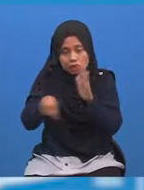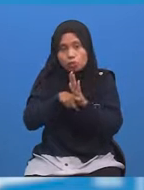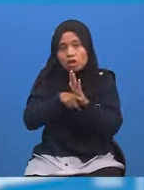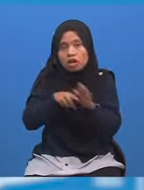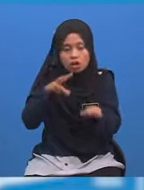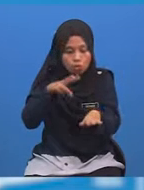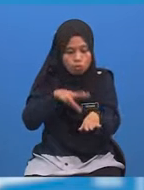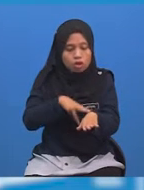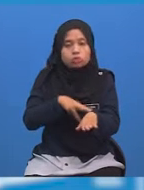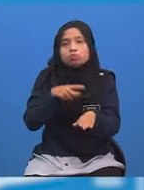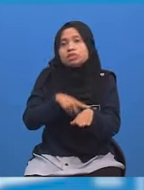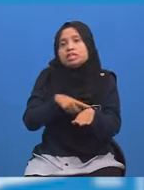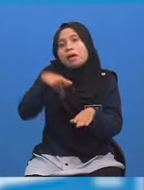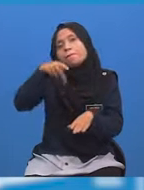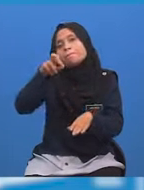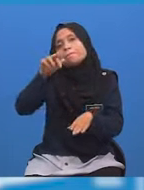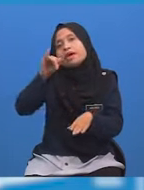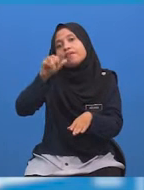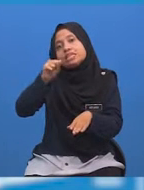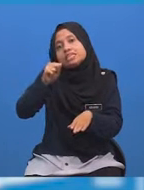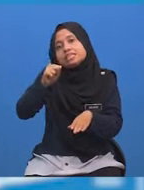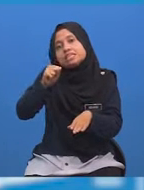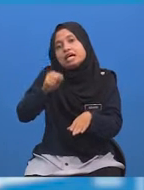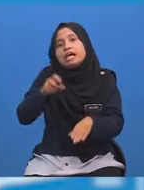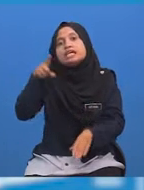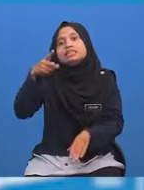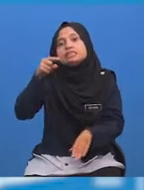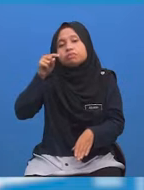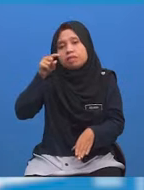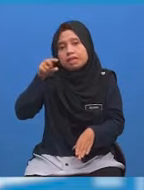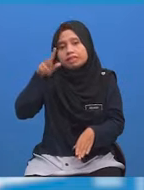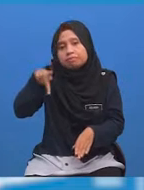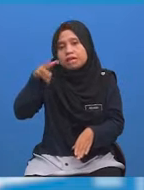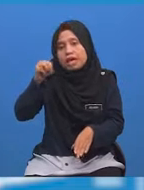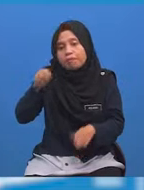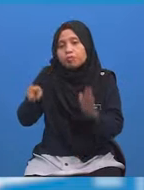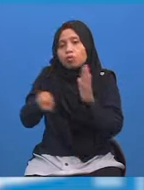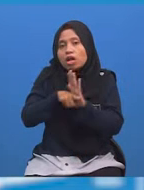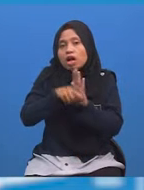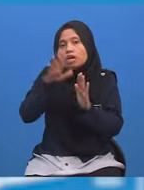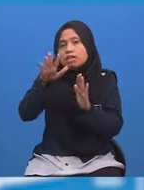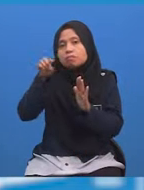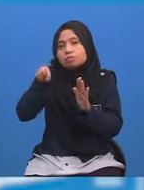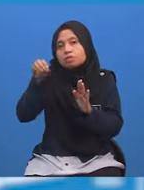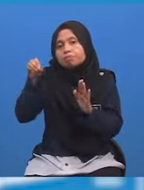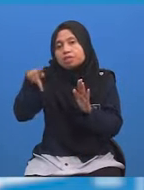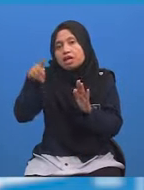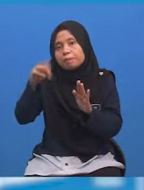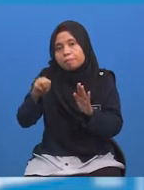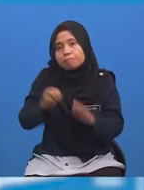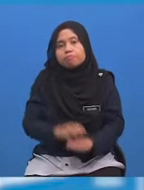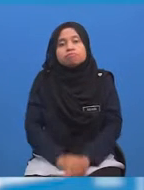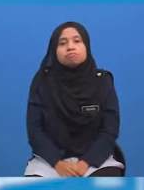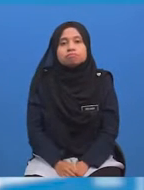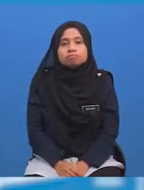Tolak waktu di Paris Iaitu 11pm Tolak 5pm